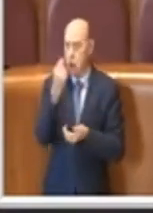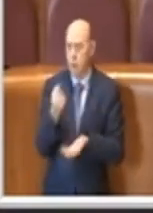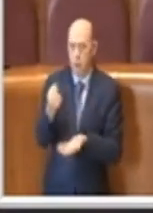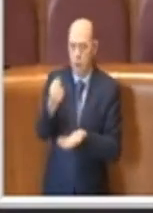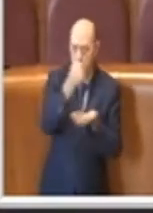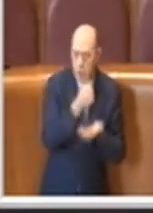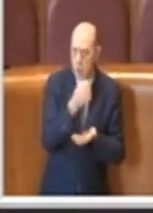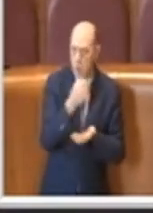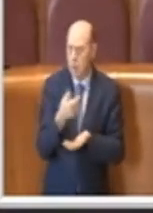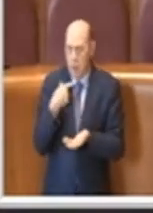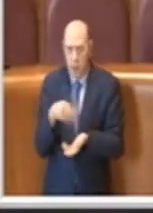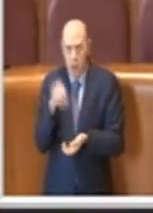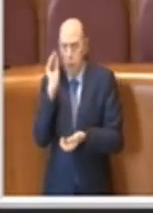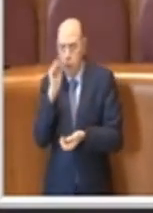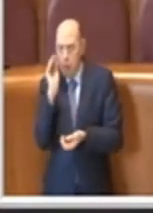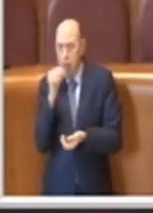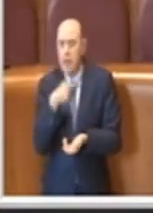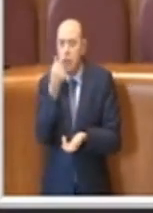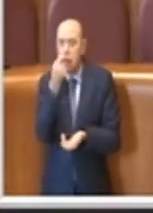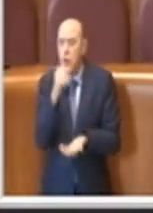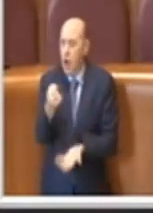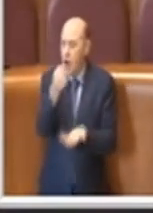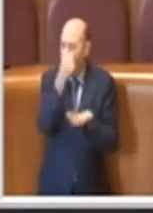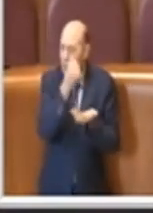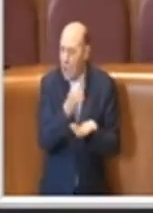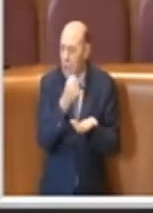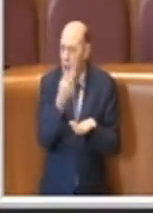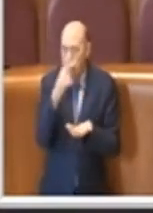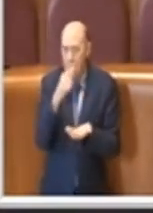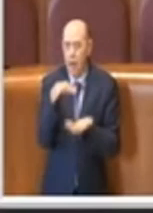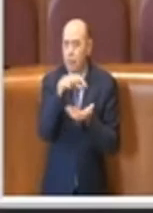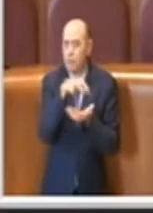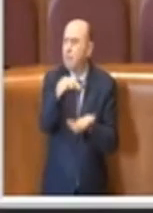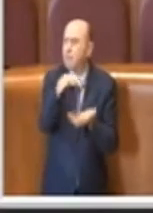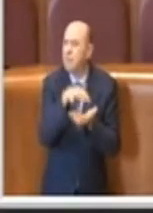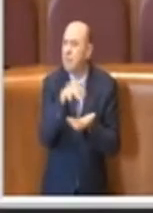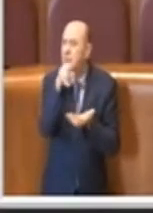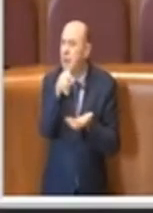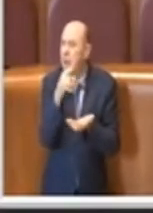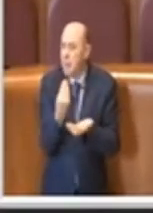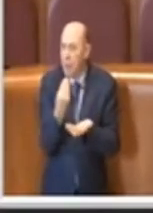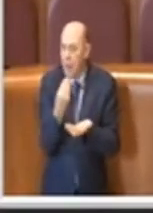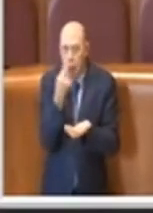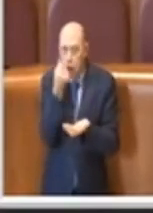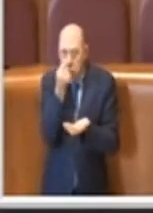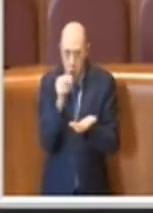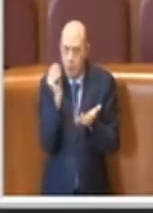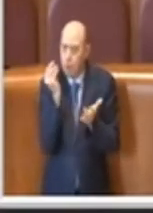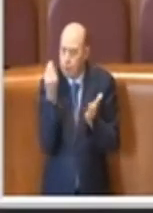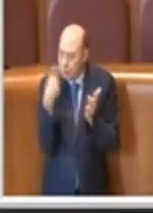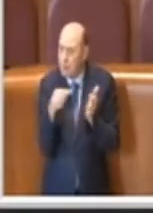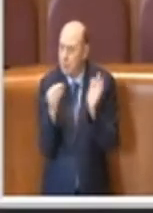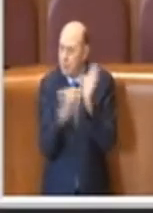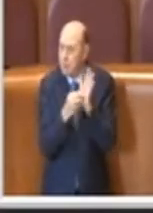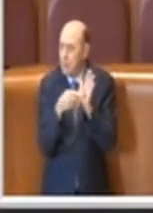bene, ogni volta che si chiede lo stanziamento di somme con quella precisa somme, con